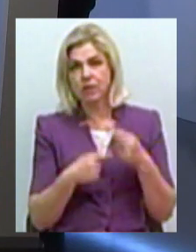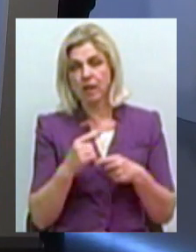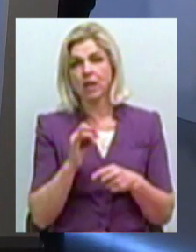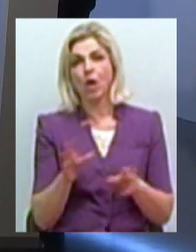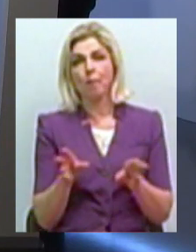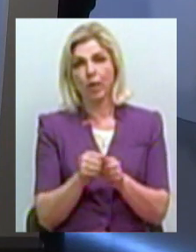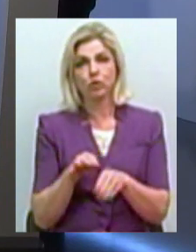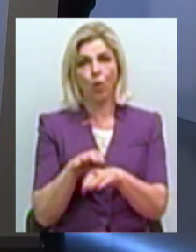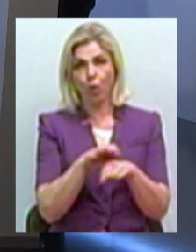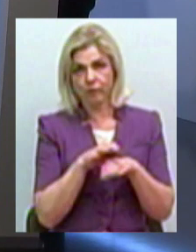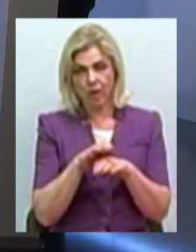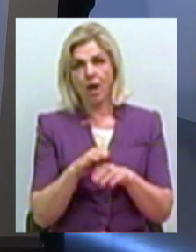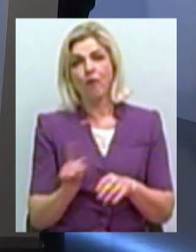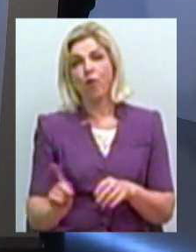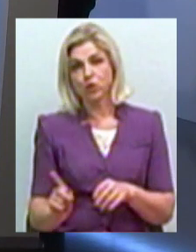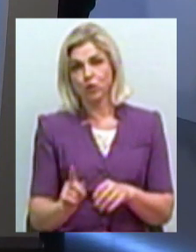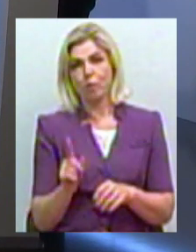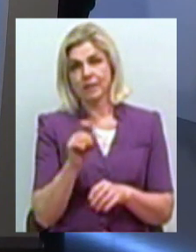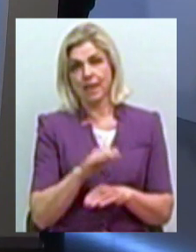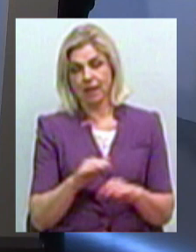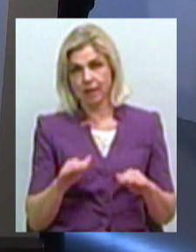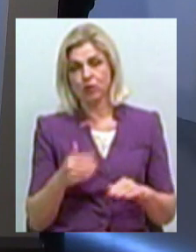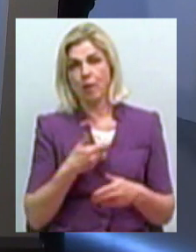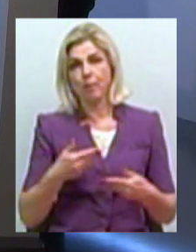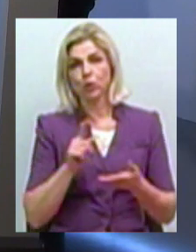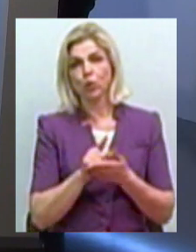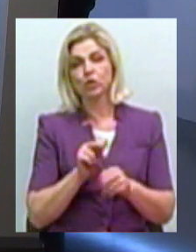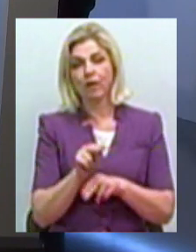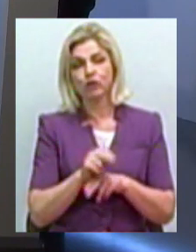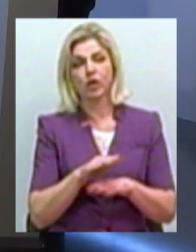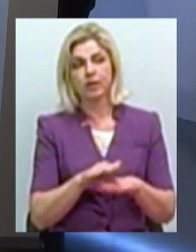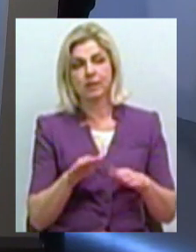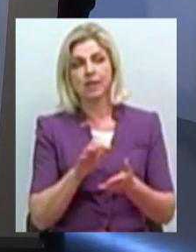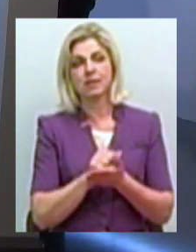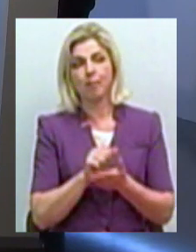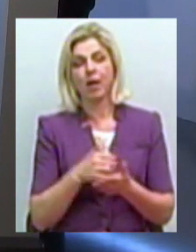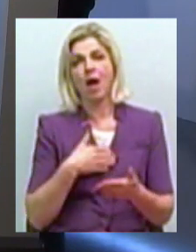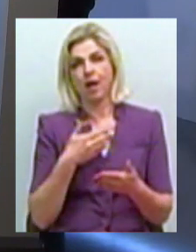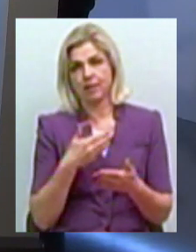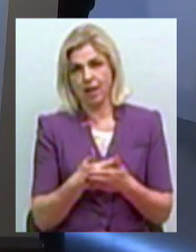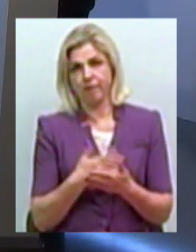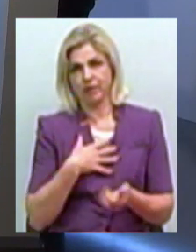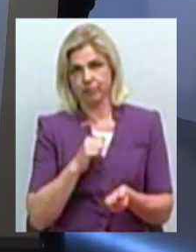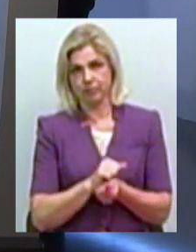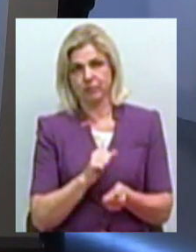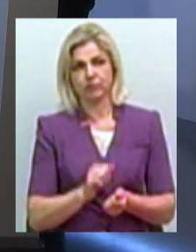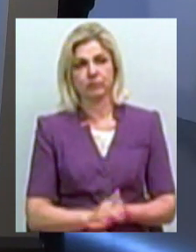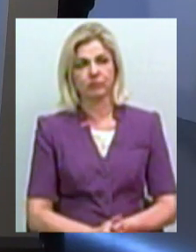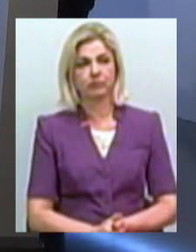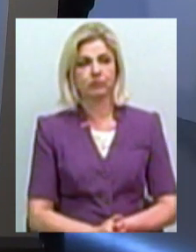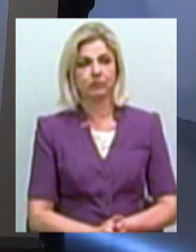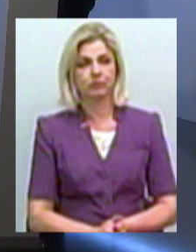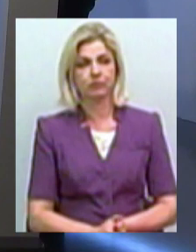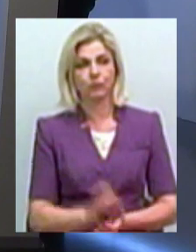ходити хвостом за дитиною будь-якого віку. Ми маємо навчити наших дітей займати активну позицію, як це казала Уляна про